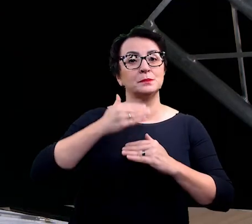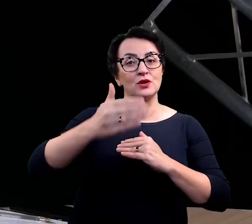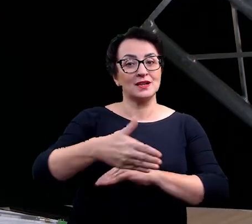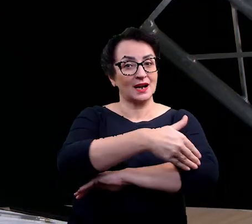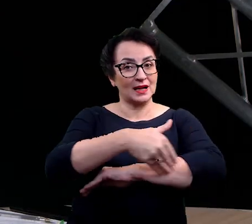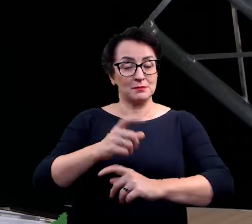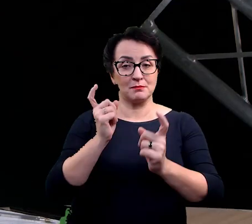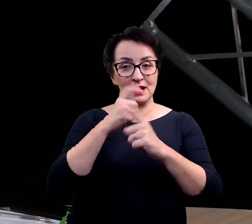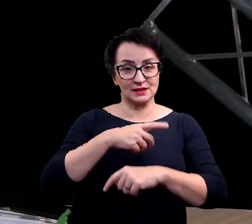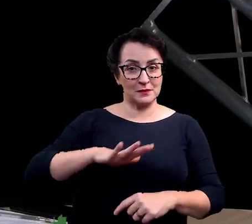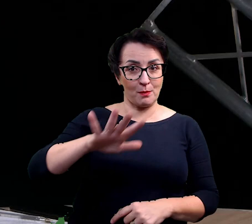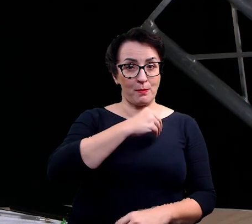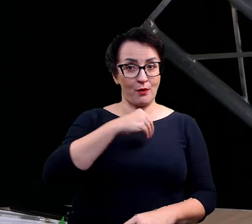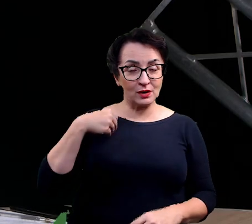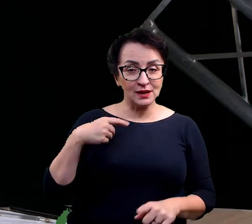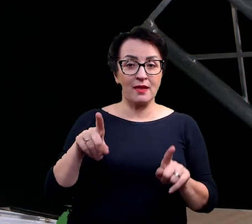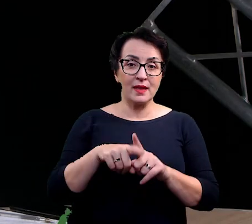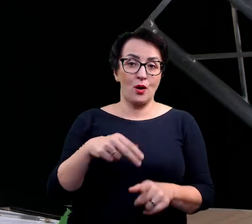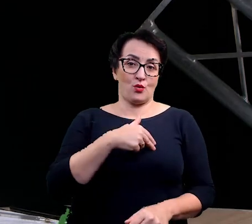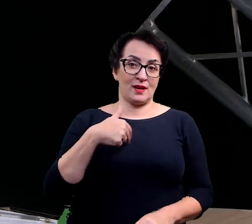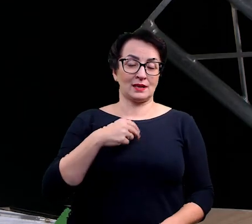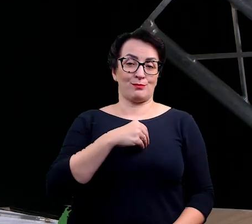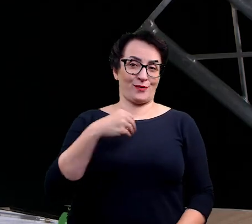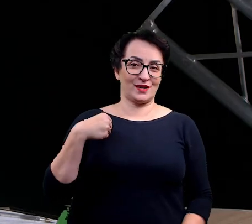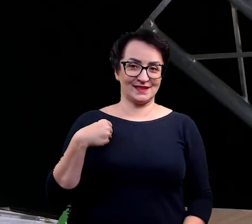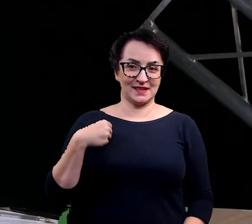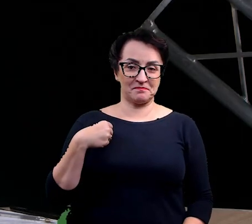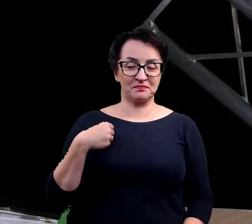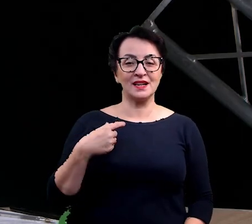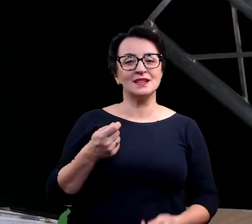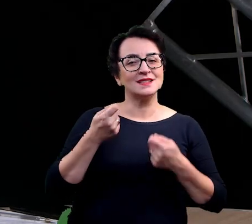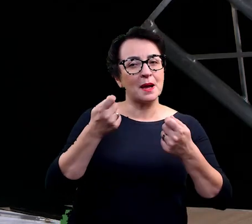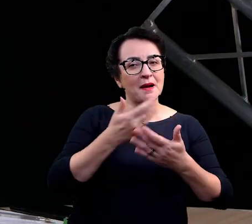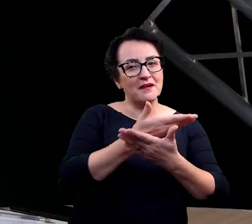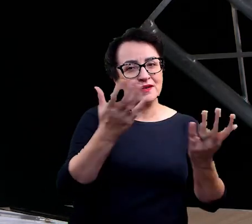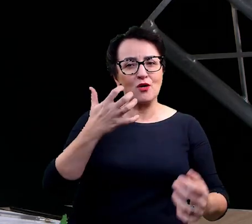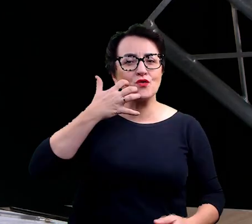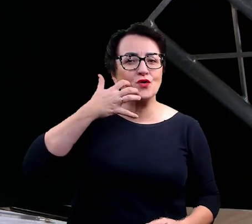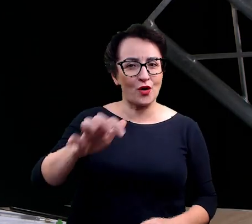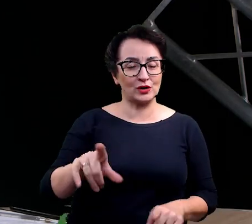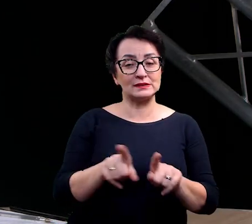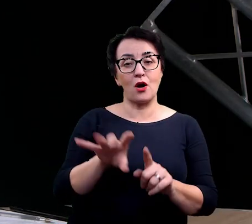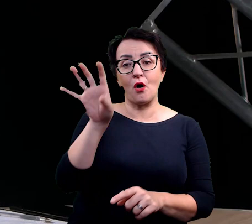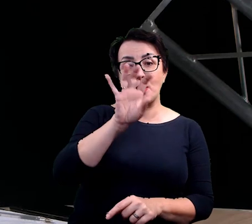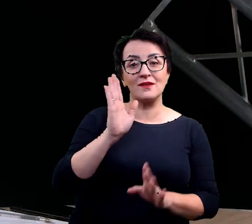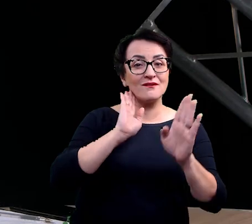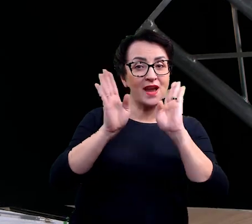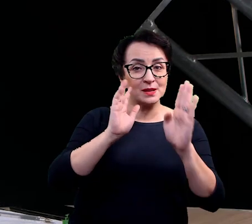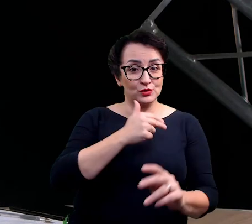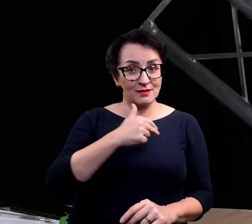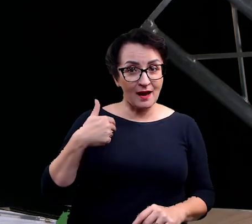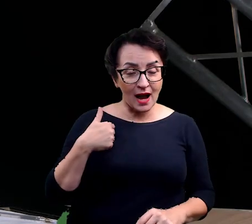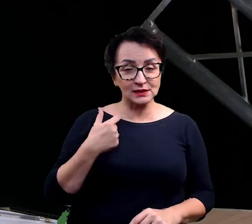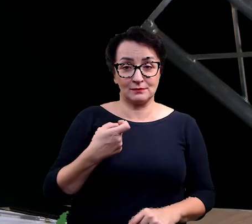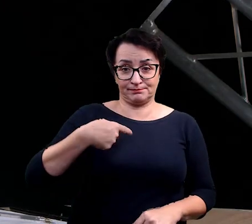także u nas w Polsce. Dlatego gorąco Was zachęcam. Śledźcie naszego Facebooka. Na pewno znajdziecie wkrótce informacje